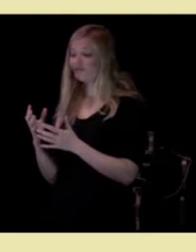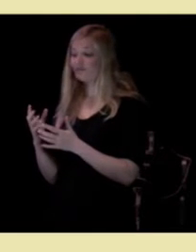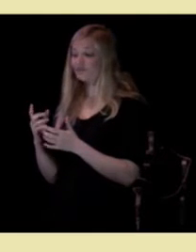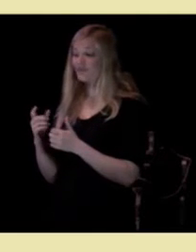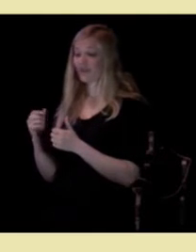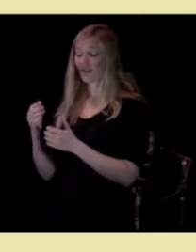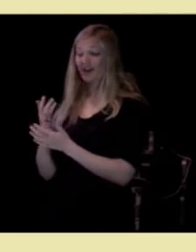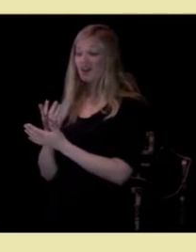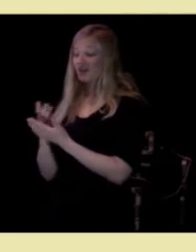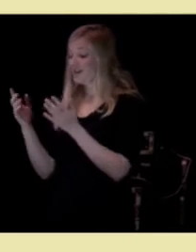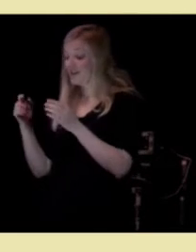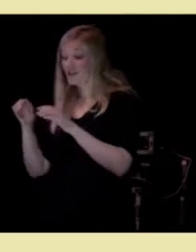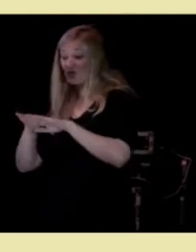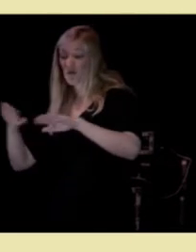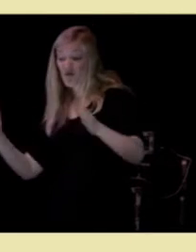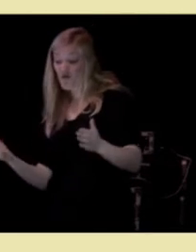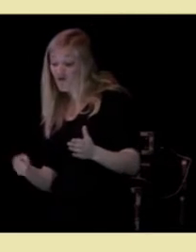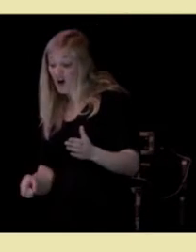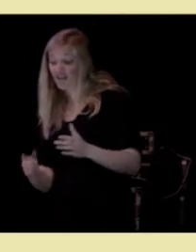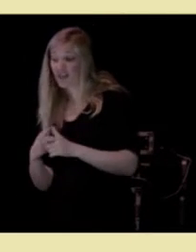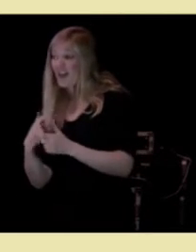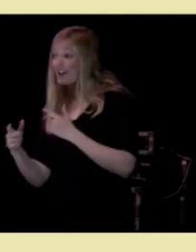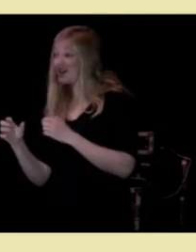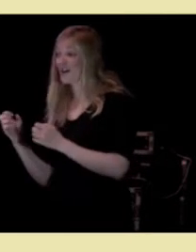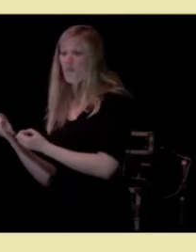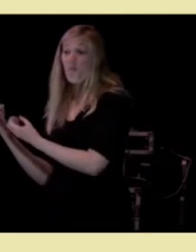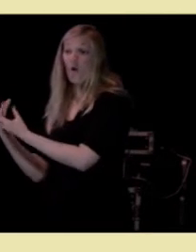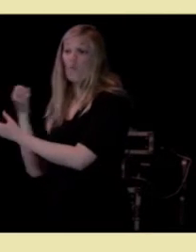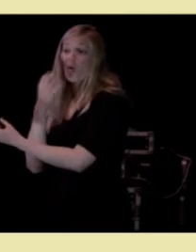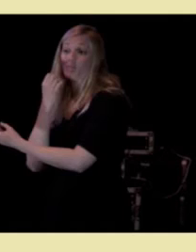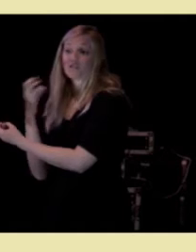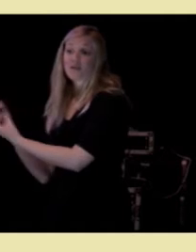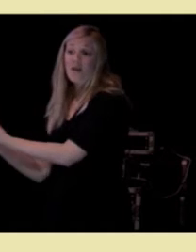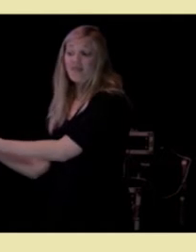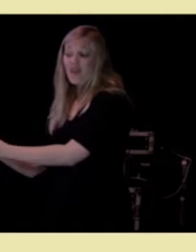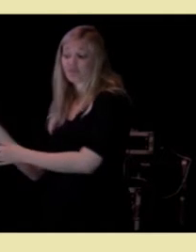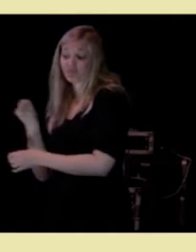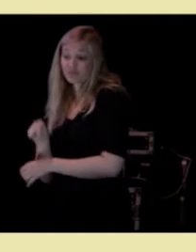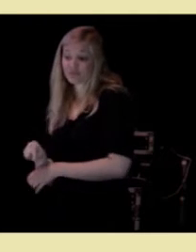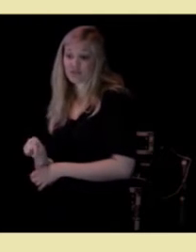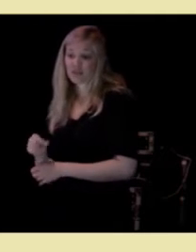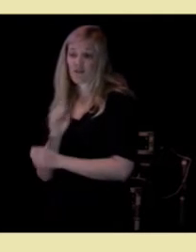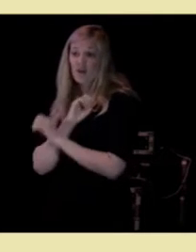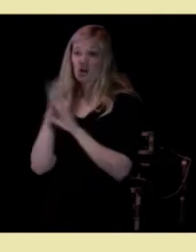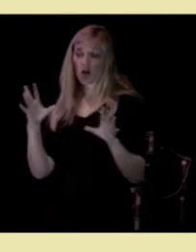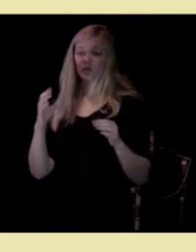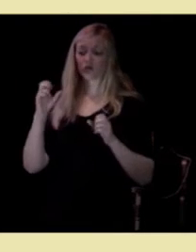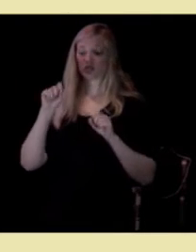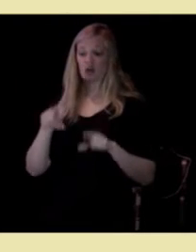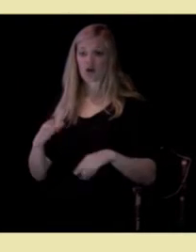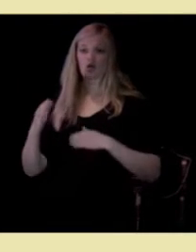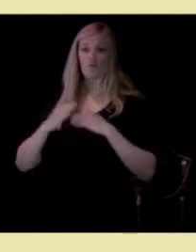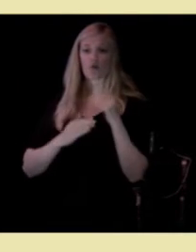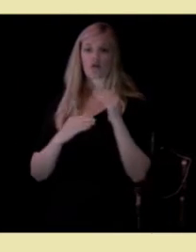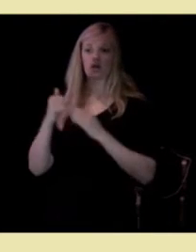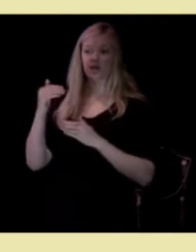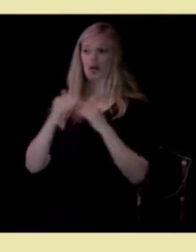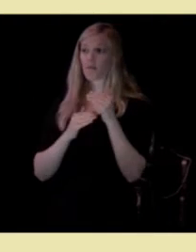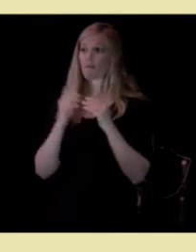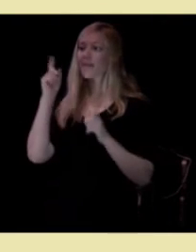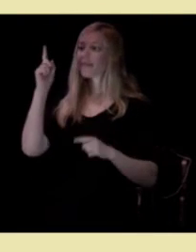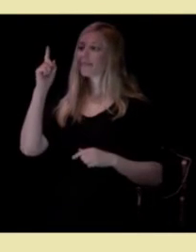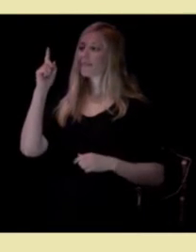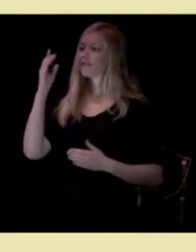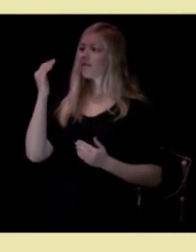Ingemannsland under sofaen eller Allemannsland i Blomsterbedet så er det klart til å komme i gang og bygge men vent litt